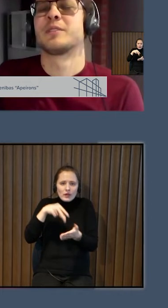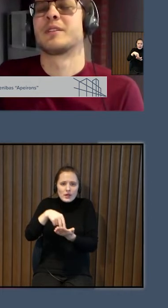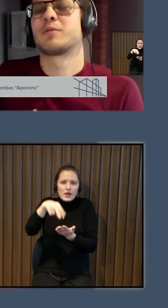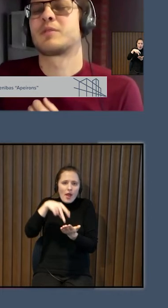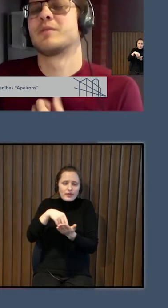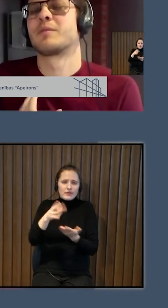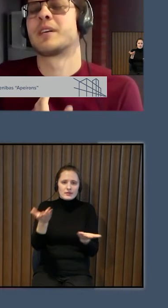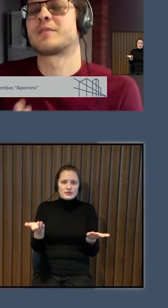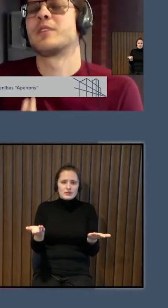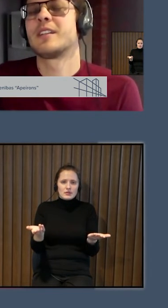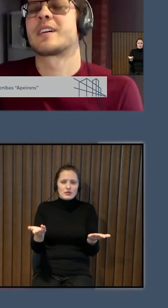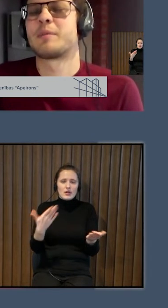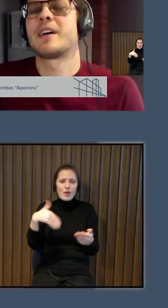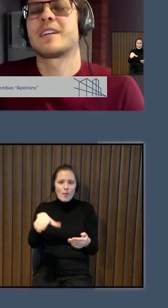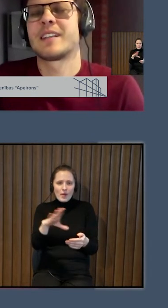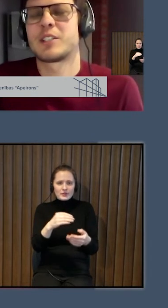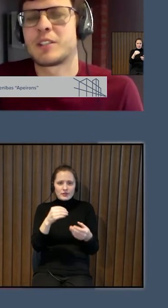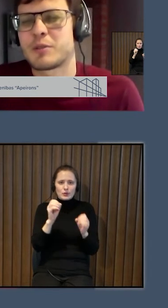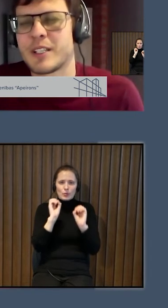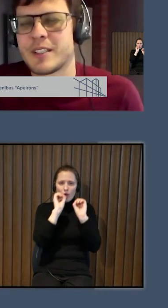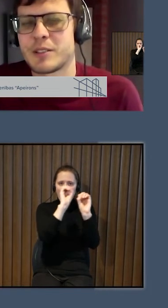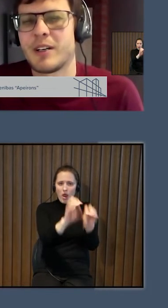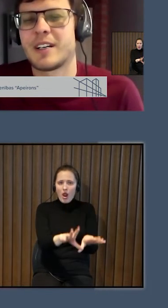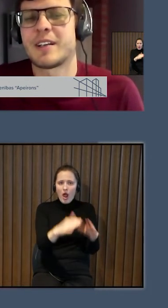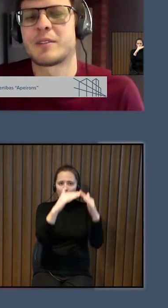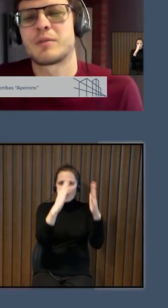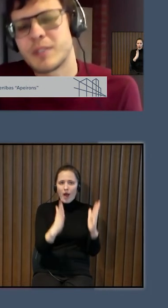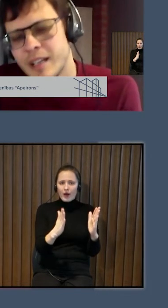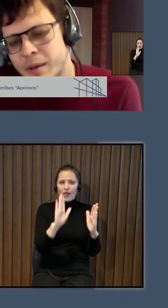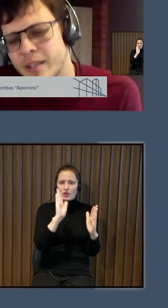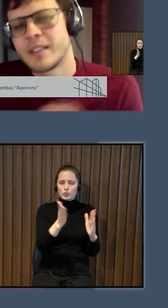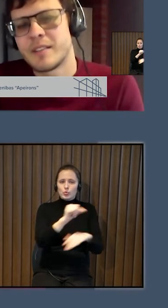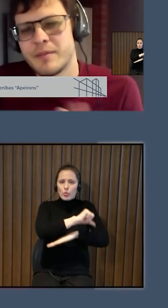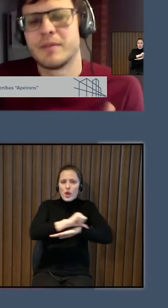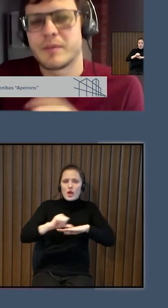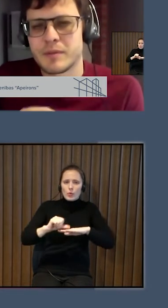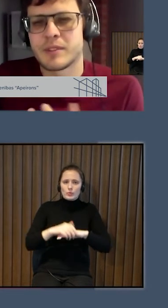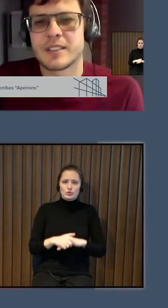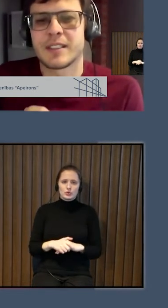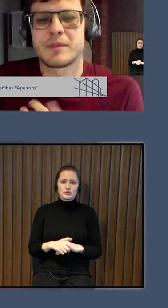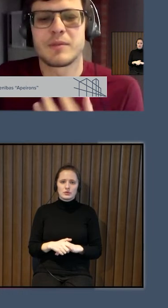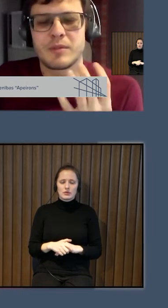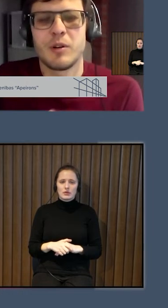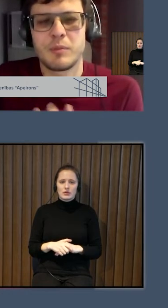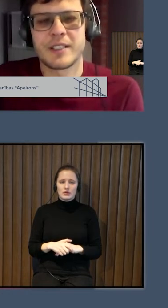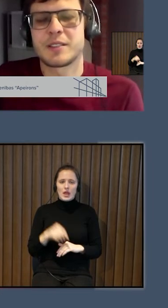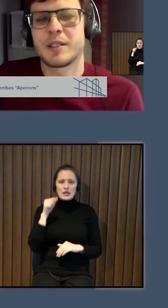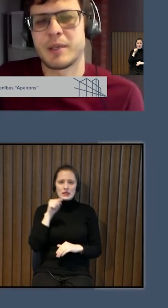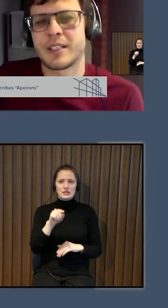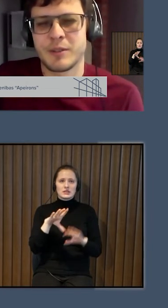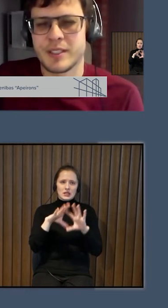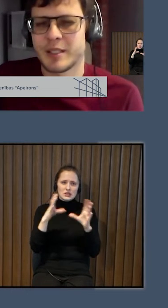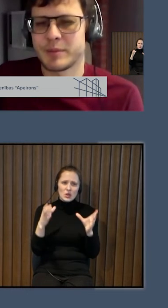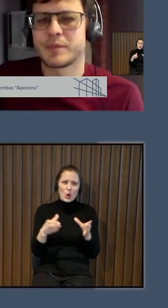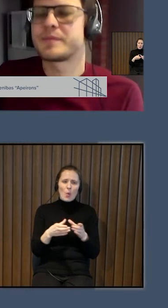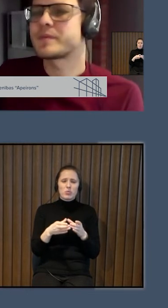Un mēs viņu ieliekam ēkā, lai viņš nekur netiktu ārā. Tā kā tas ir komplekss